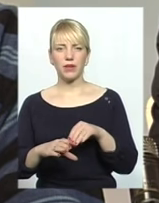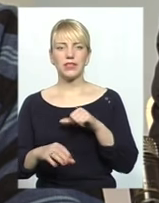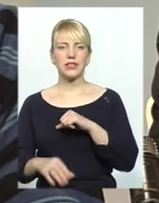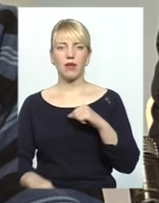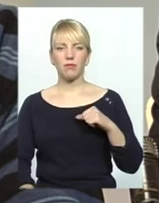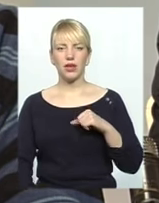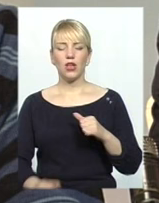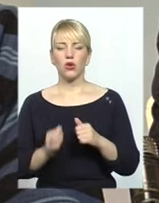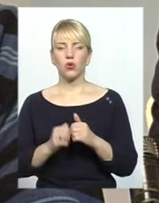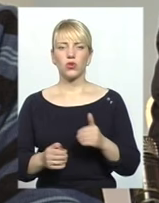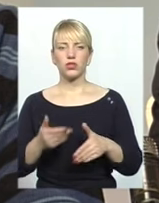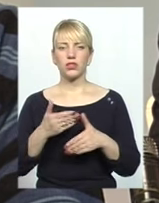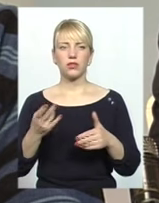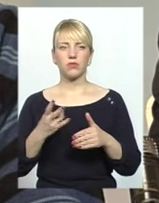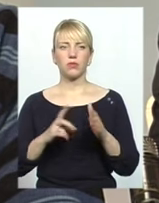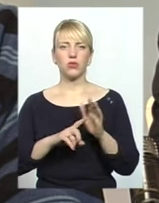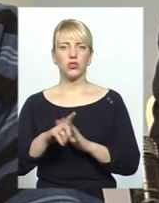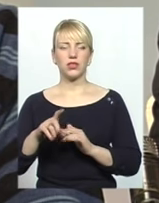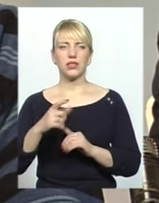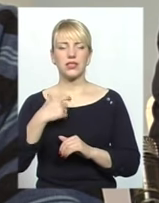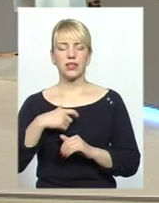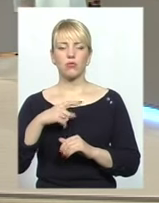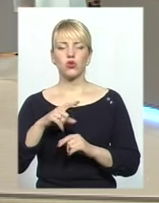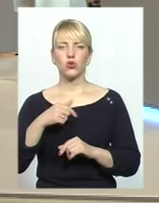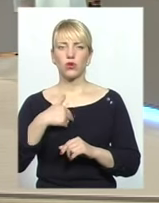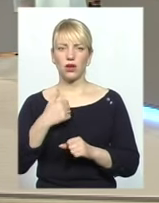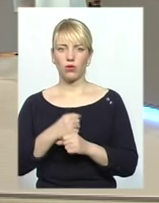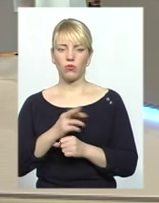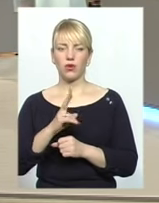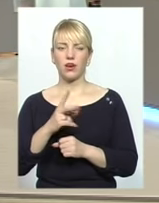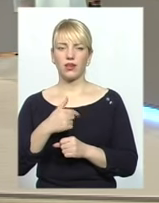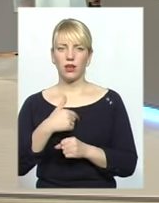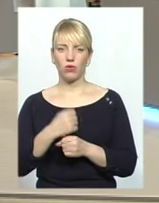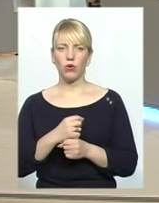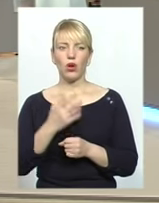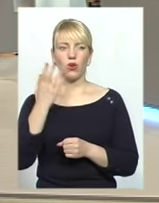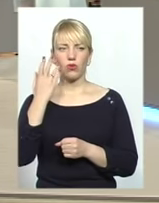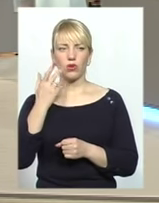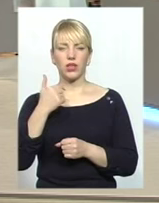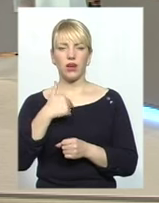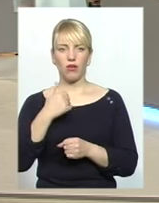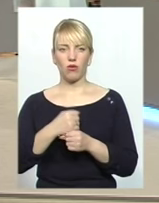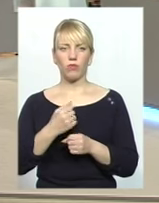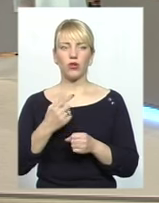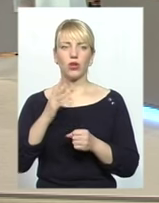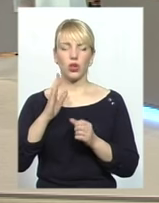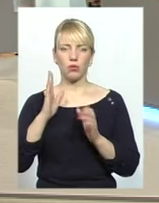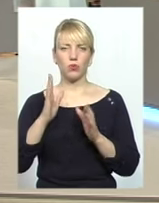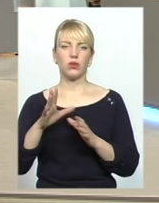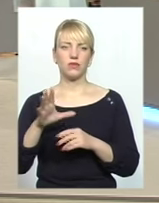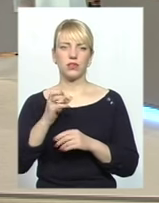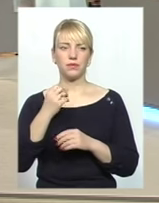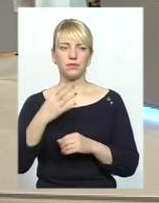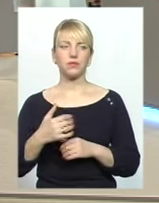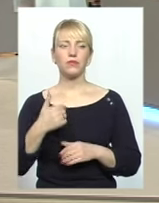почати із себе. Що я роблю, як я роблю і коли я роблю. І тоді буде. Ви